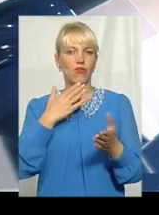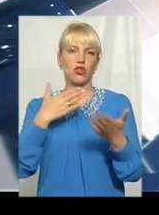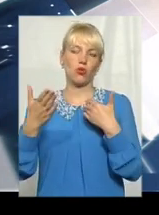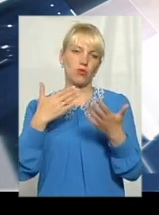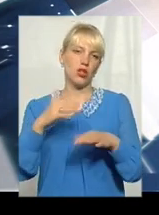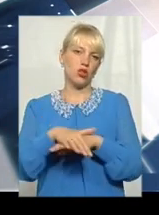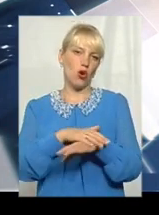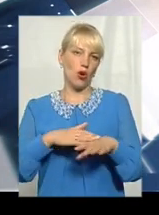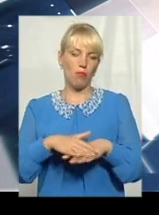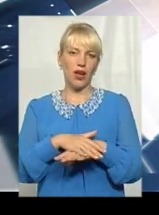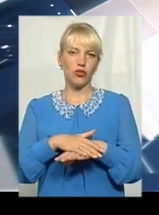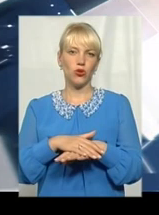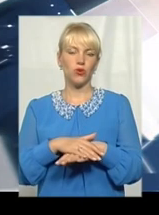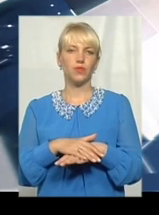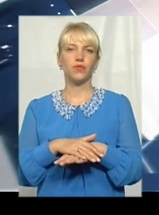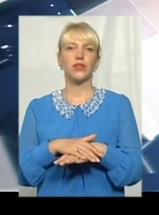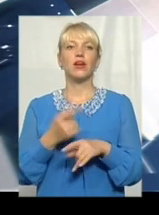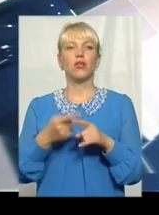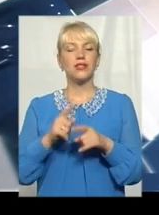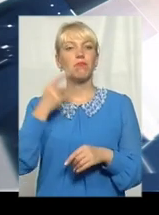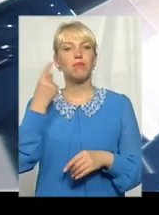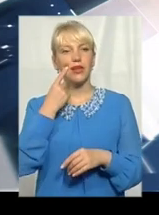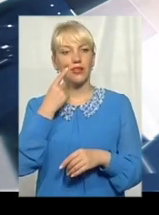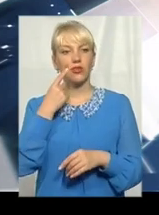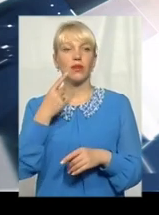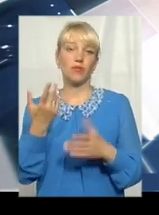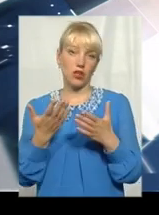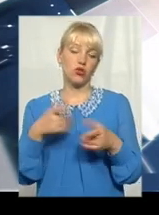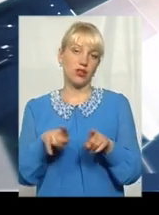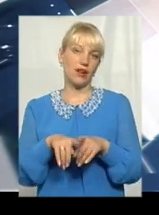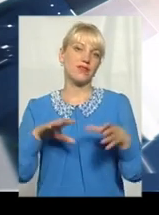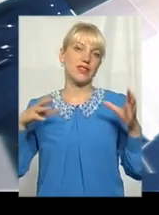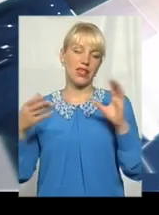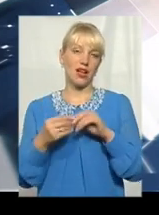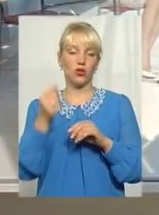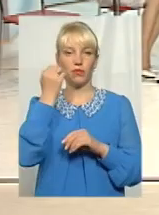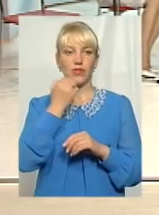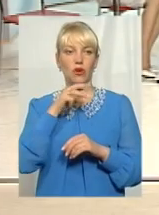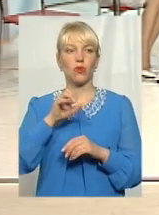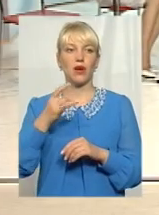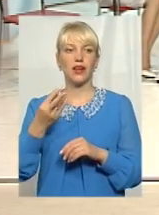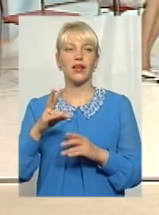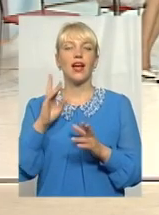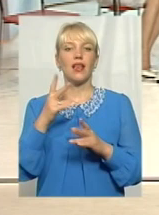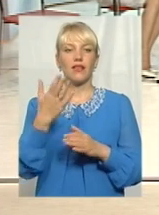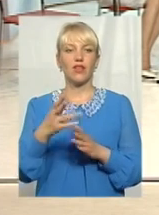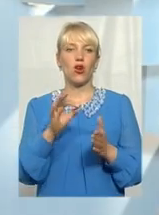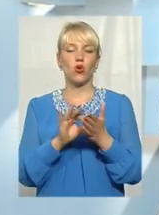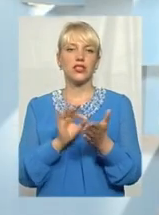зброладують. А це прикро, якщо ви так загальні. Дякую, Марія. А як ви оцінюєте,